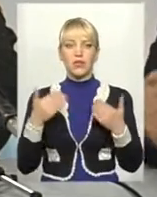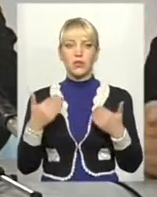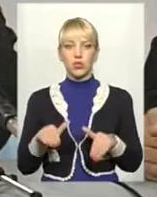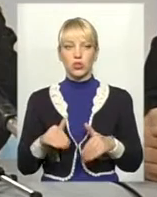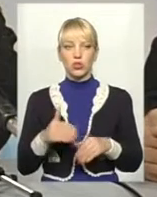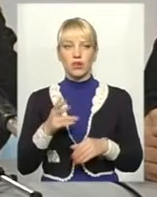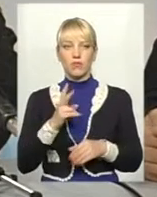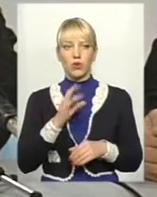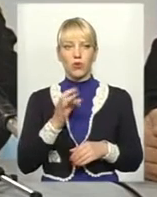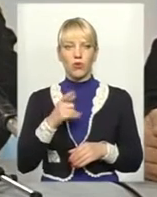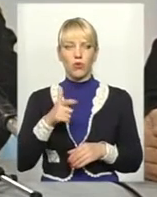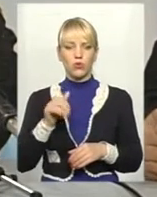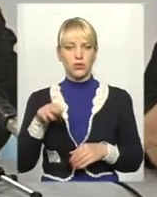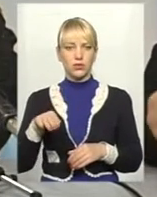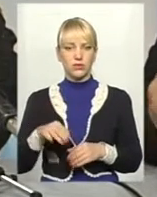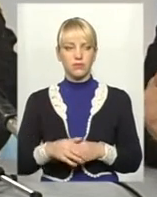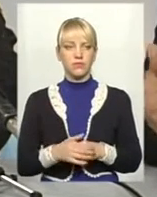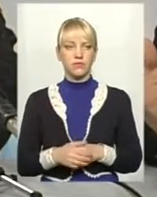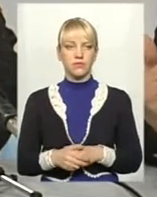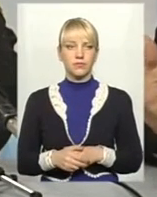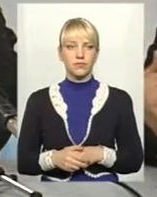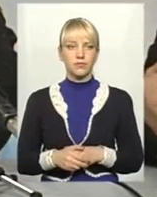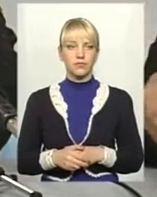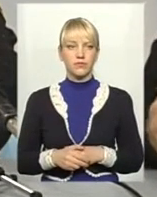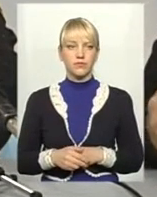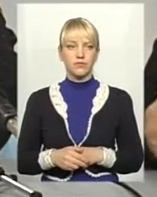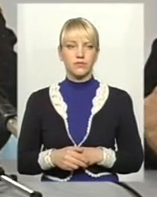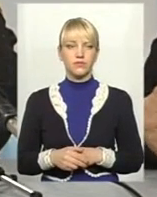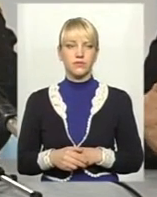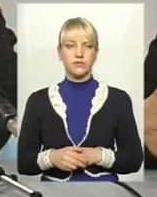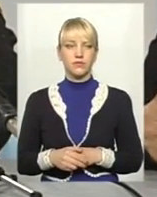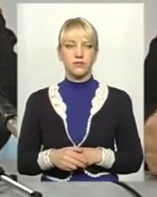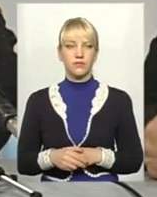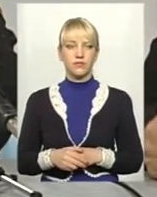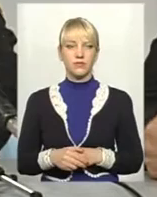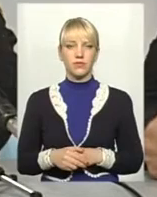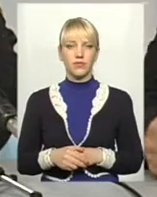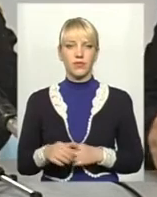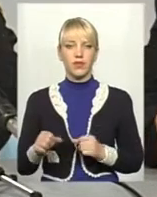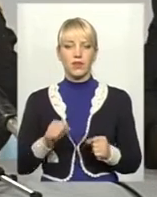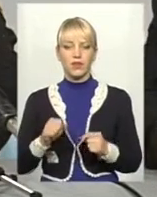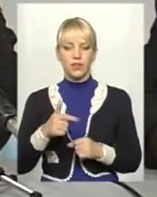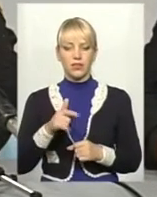пан Корбут, керівник Гіти